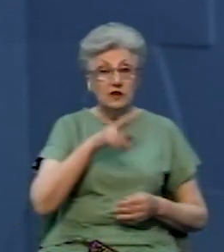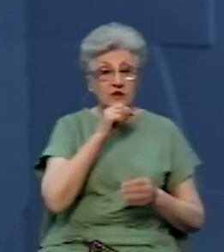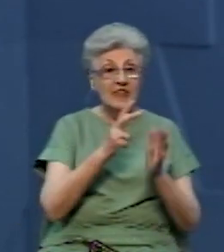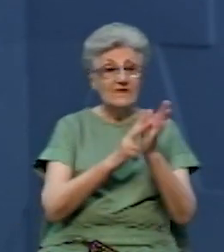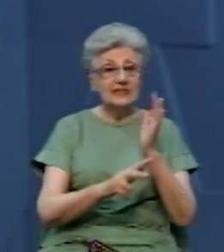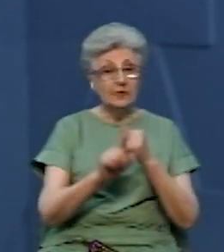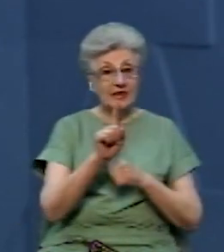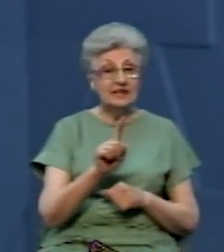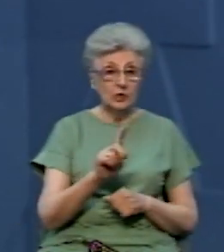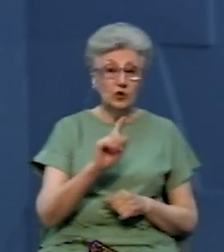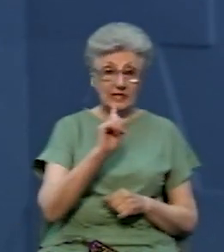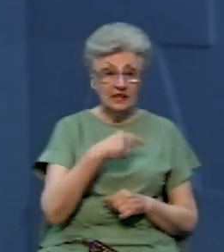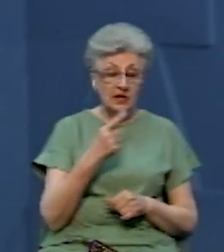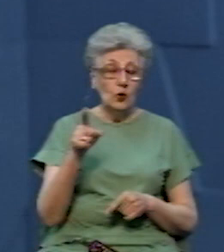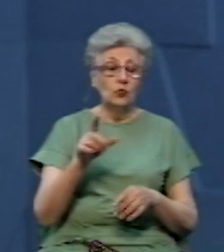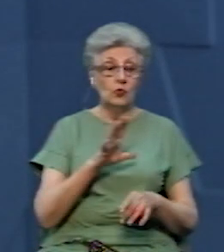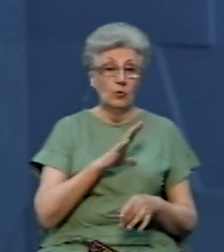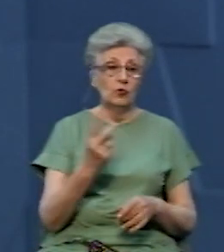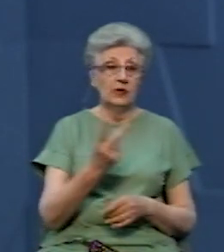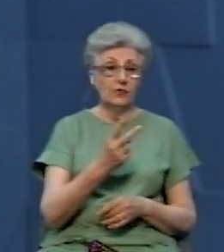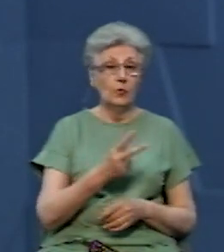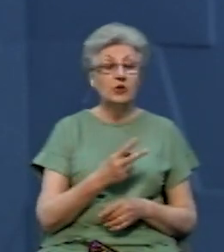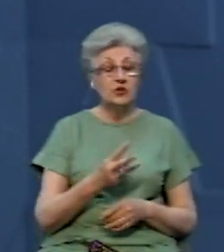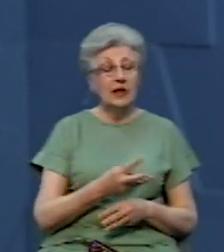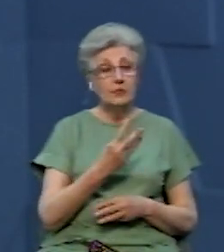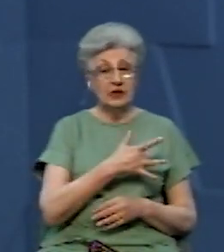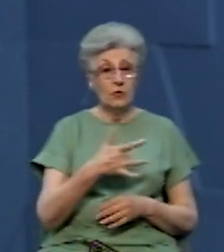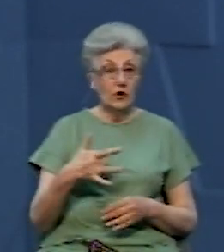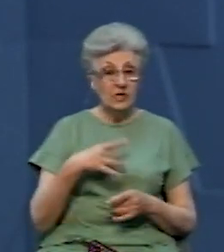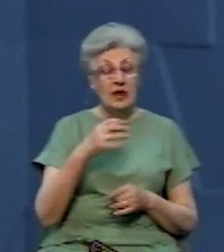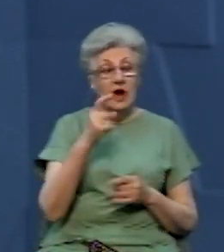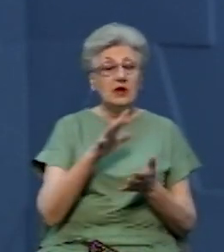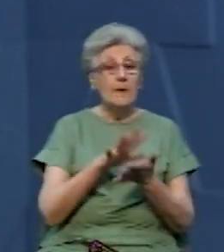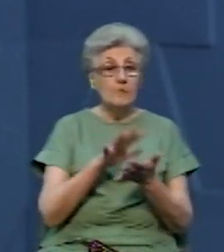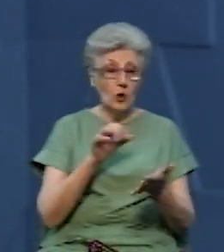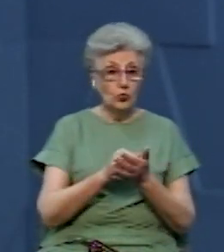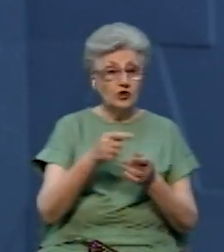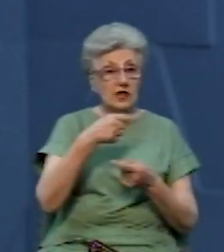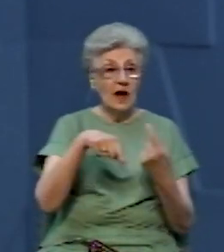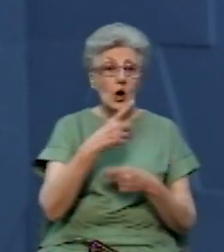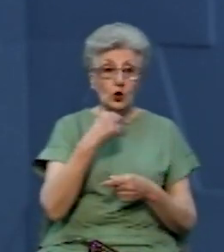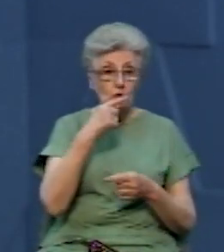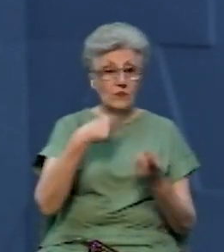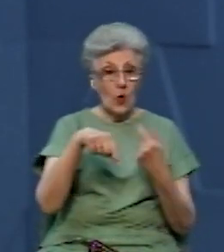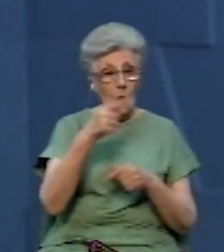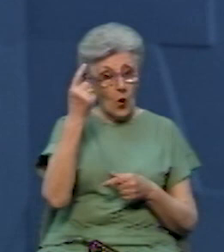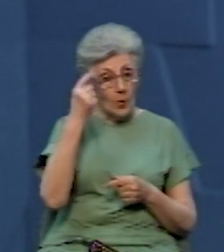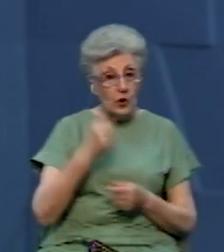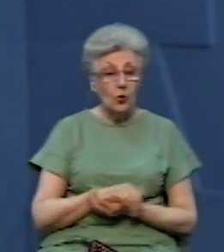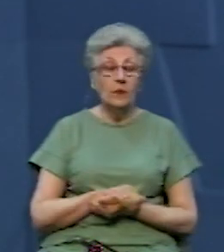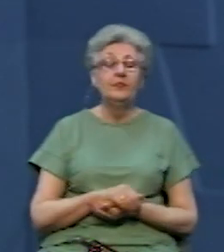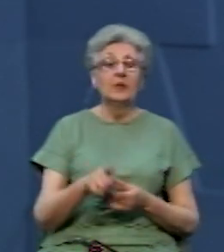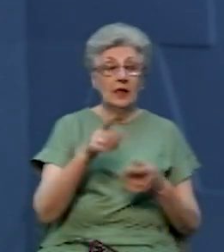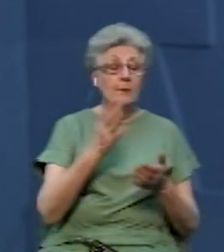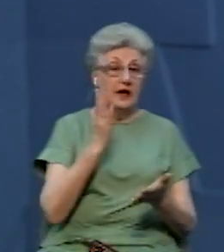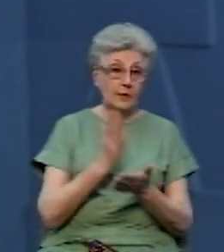рік. Він мав двобічну пневмонію та гостри порушення мозкового кровообігу. У лікарнях області перебуває понад 260 людей з